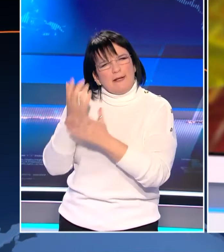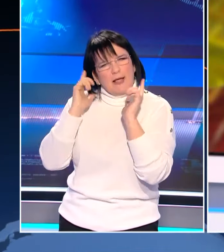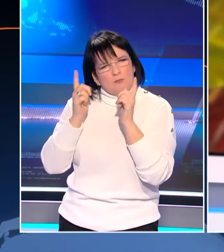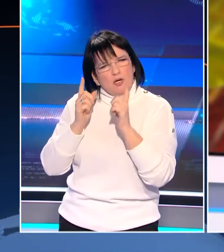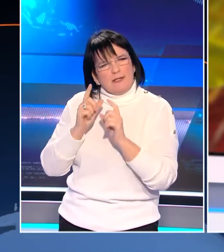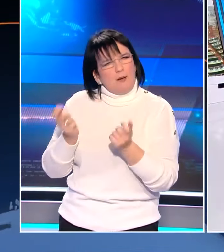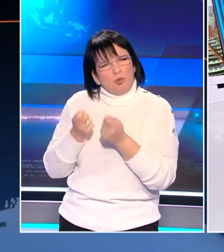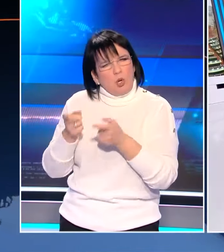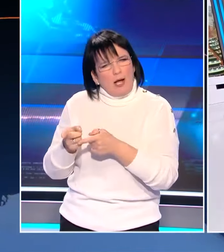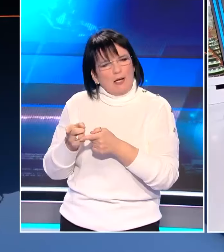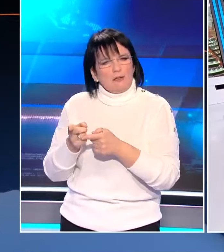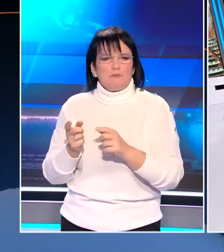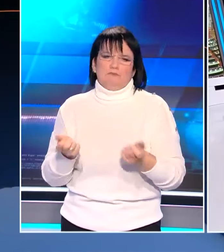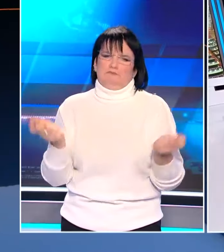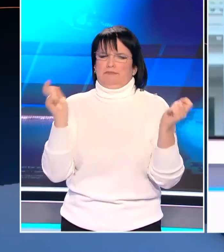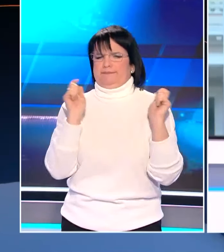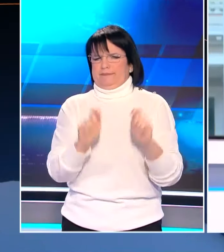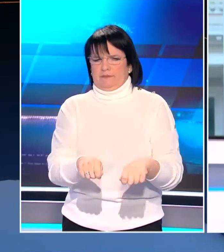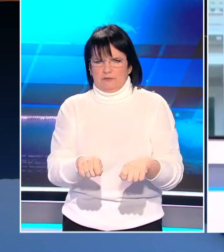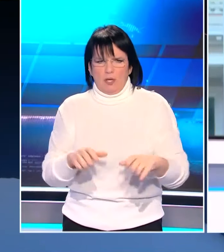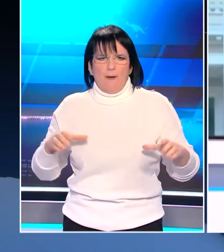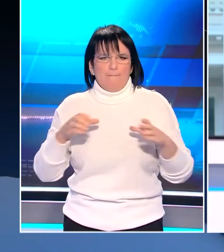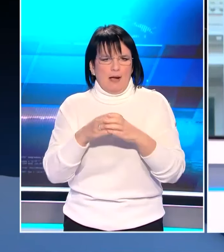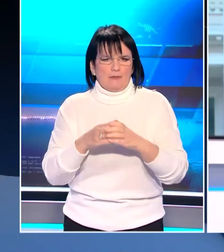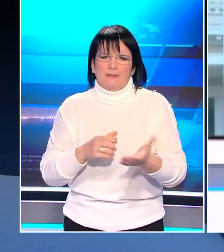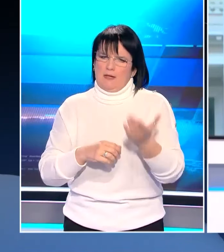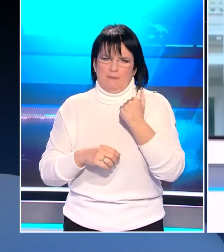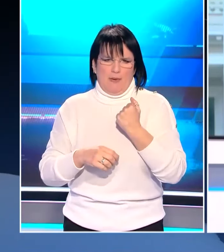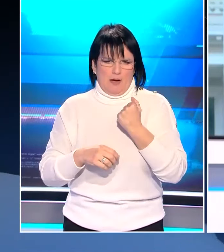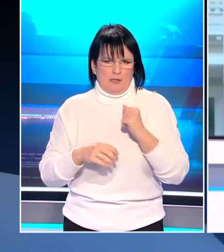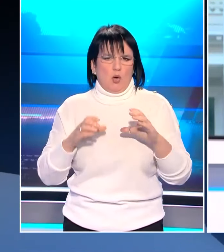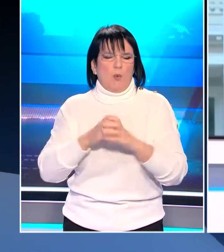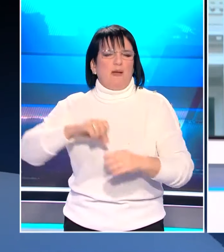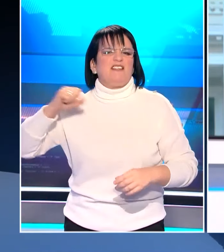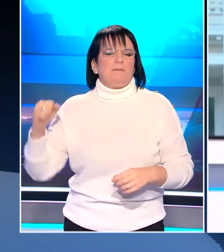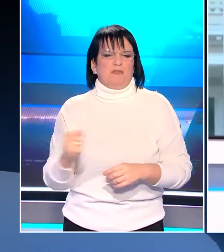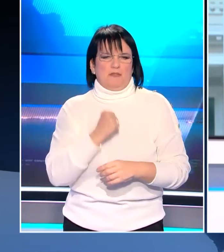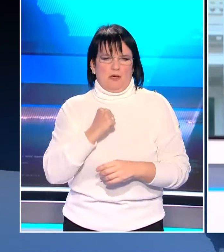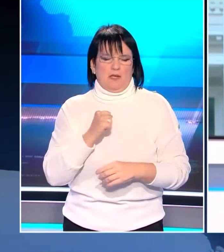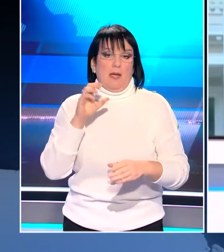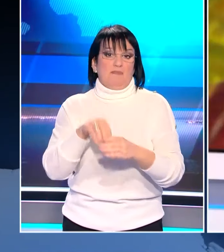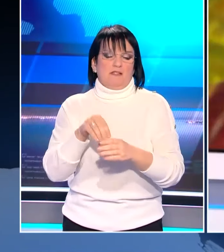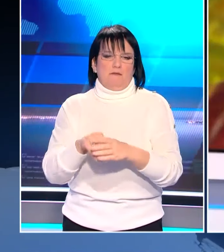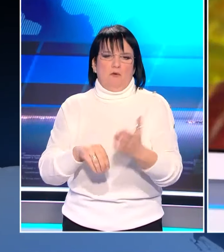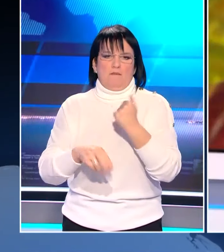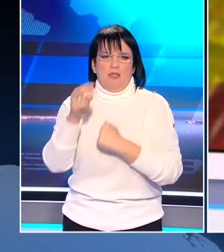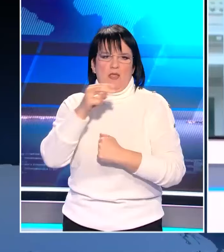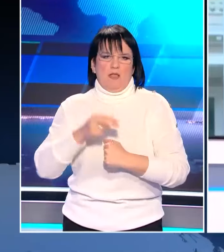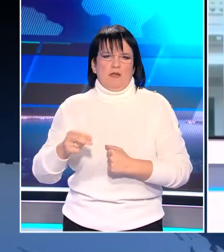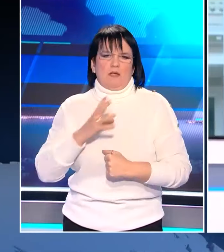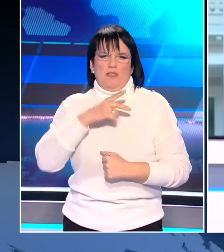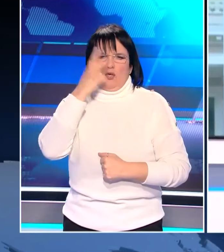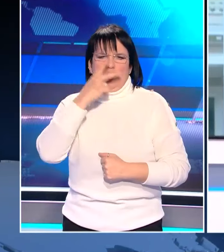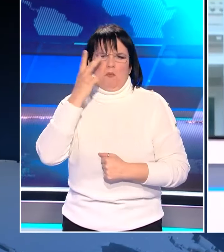Νέα Δημοκρατία. Μία περίπτωση. Κατά παράδοση της παράταξής μας δεν υπάρχει ψήφος με κομματική πειθαρχία σε ζητήματα δικαιωμάτων.